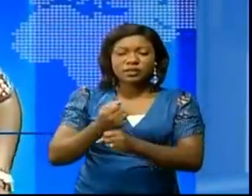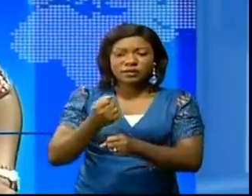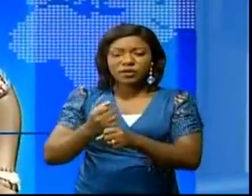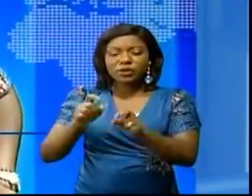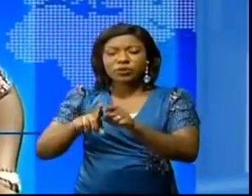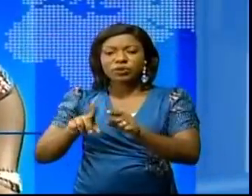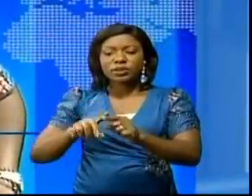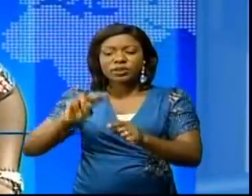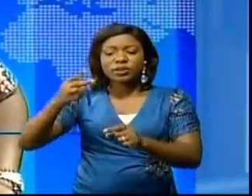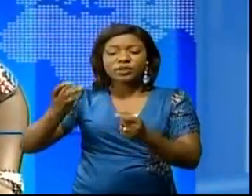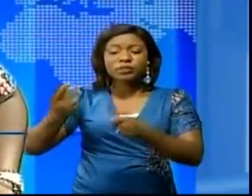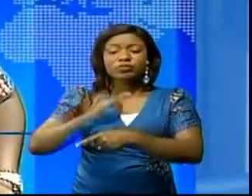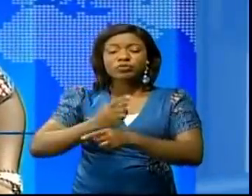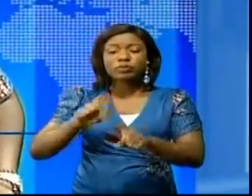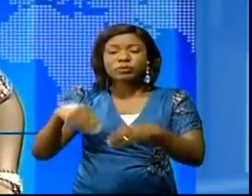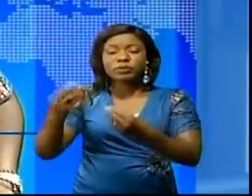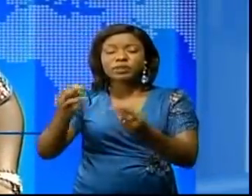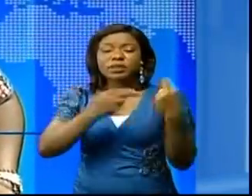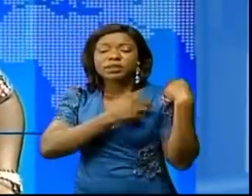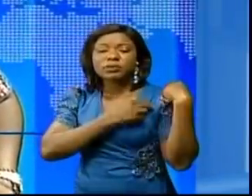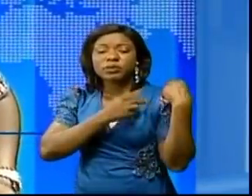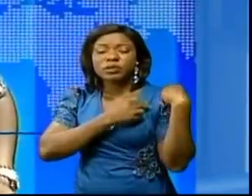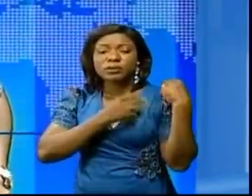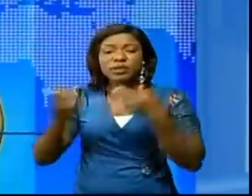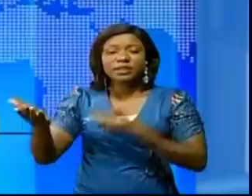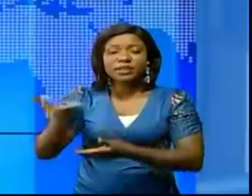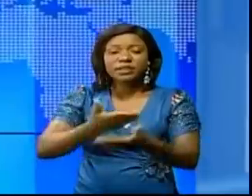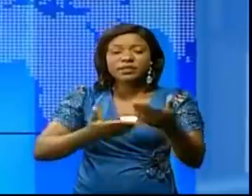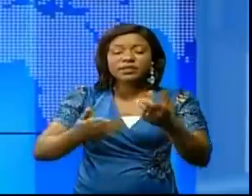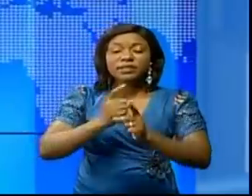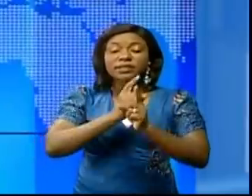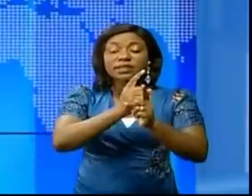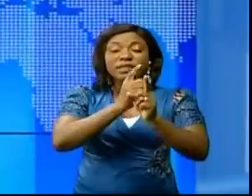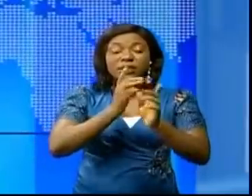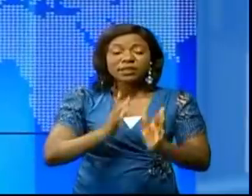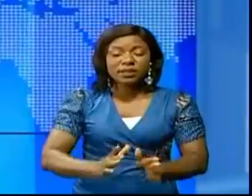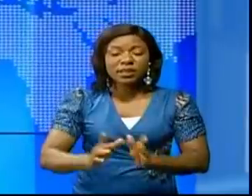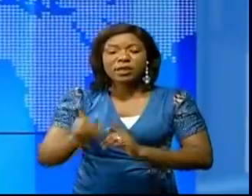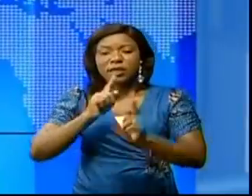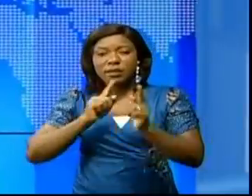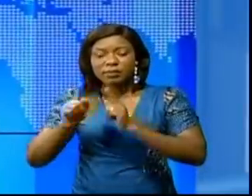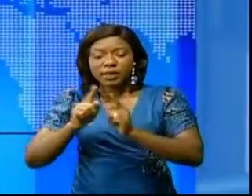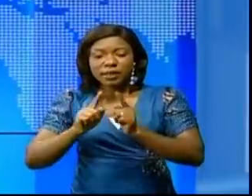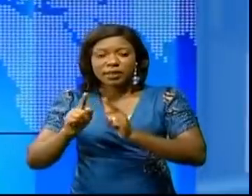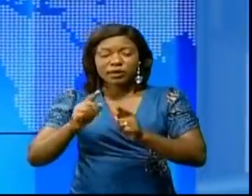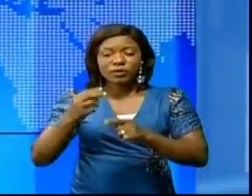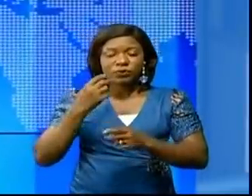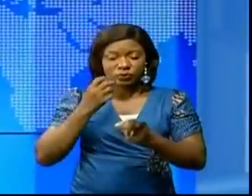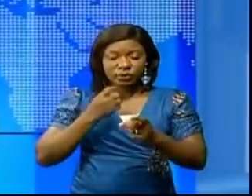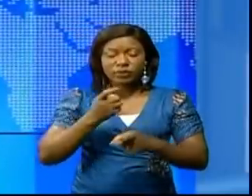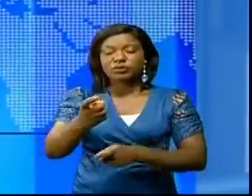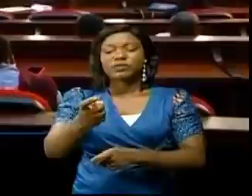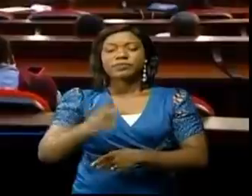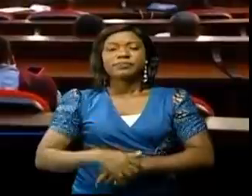la parole a été accordée au responsable du service des sécurités. Guylain Kabalondji nous fait le point.